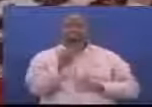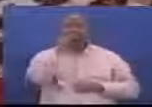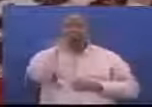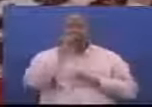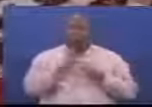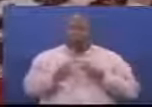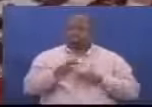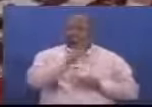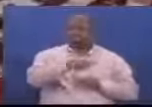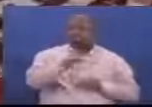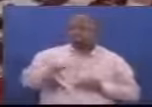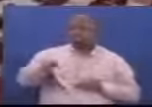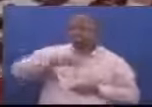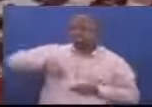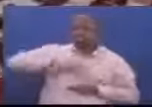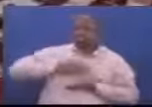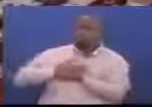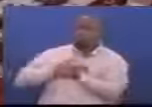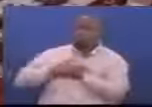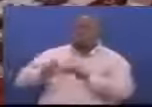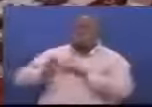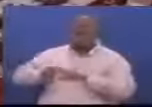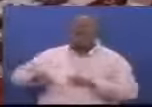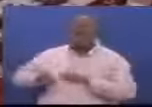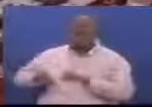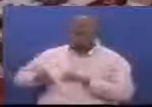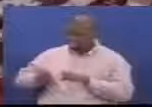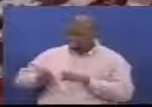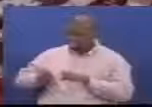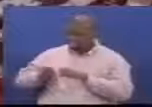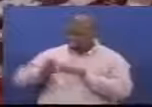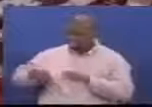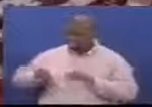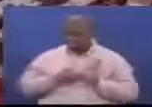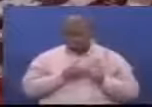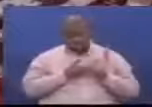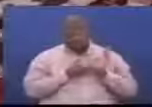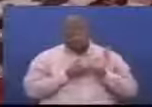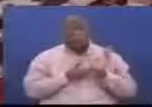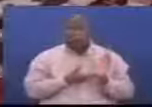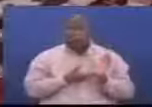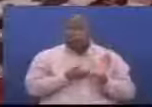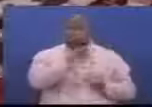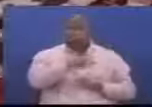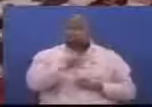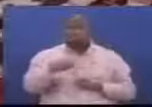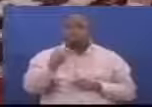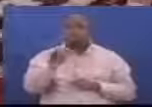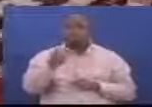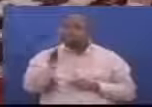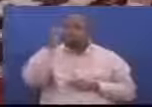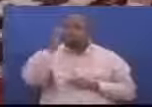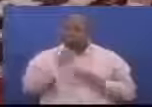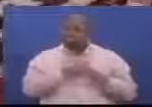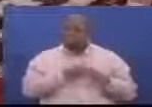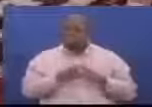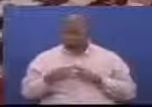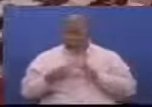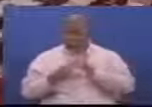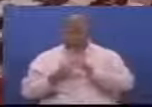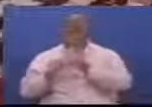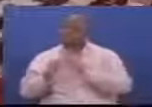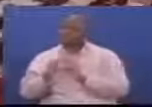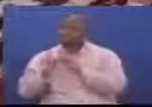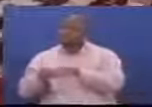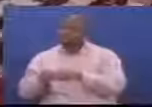wananchi wetu Na kwa tafiti zilizofanyika ndugu mwenyekiti Wa Tanzania zaidi ya asilimia themanini walioko